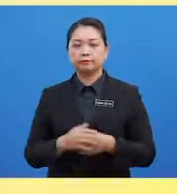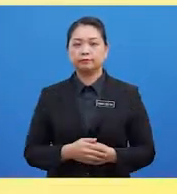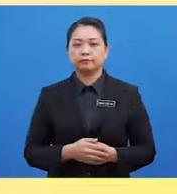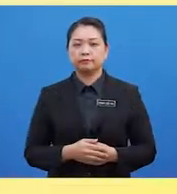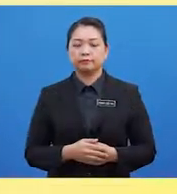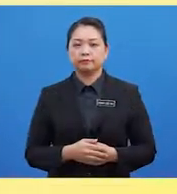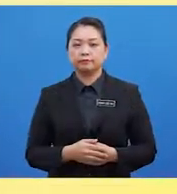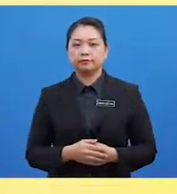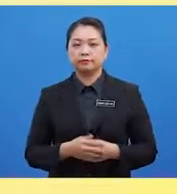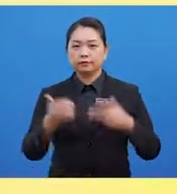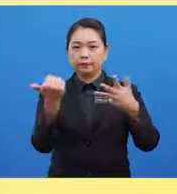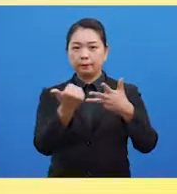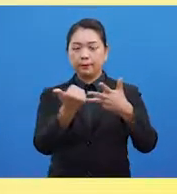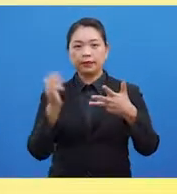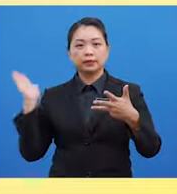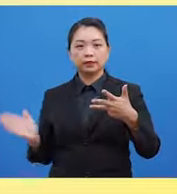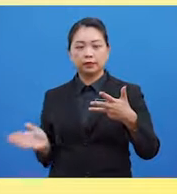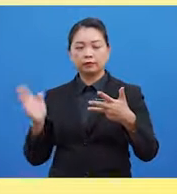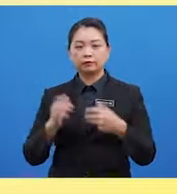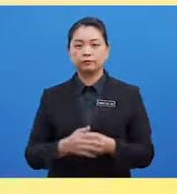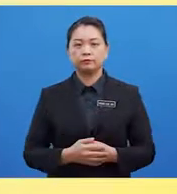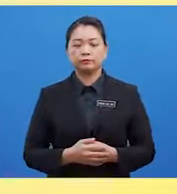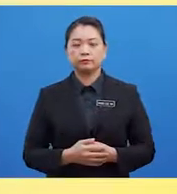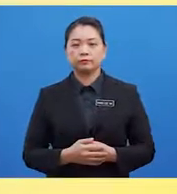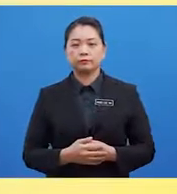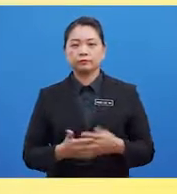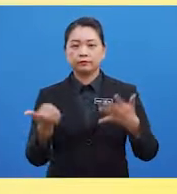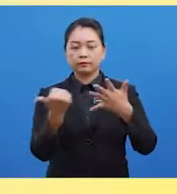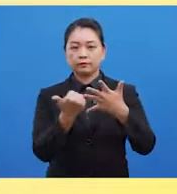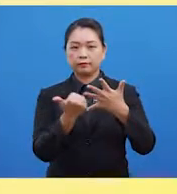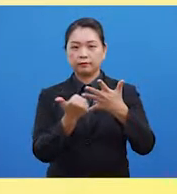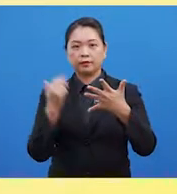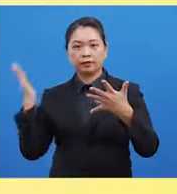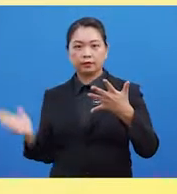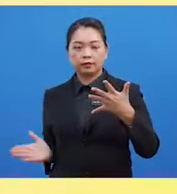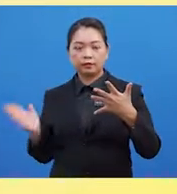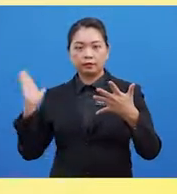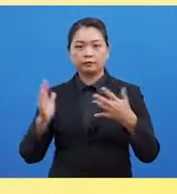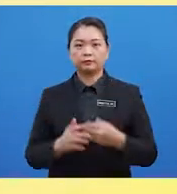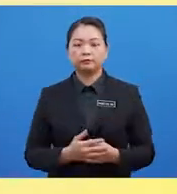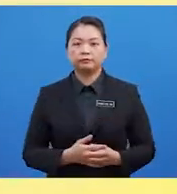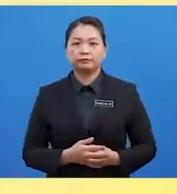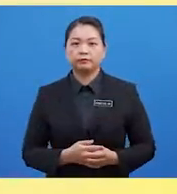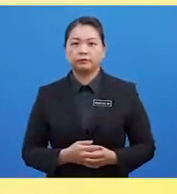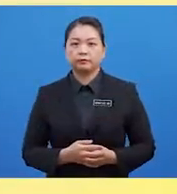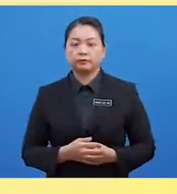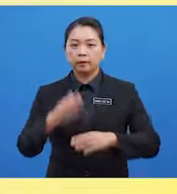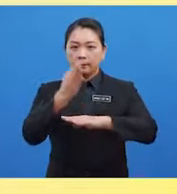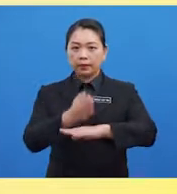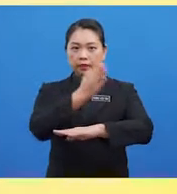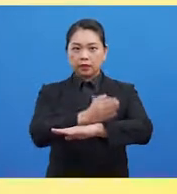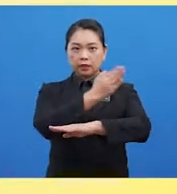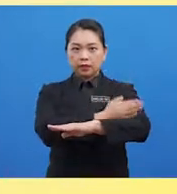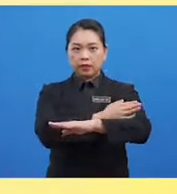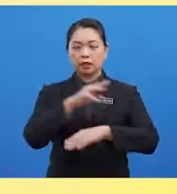keempat Fasa spesifik Dan yang kelima Fasa rekreasi Perkembangan motor